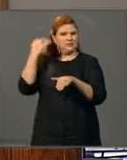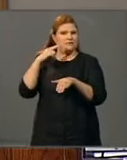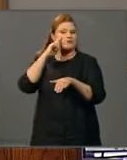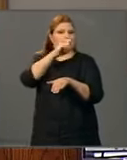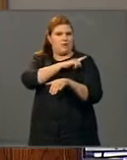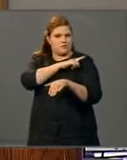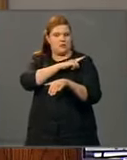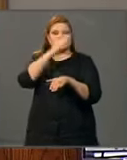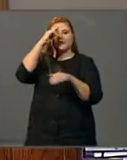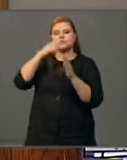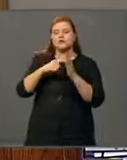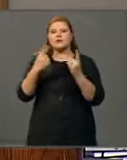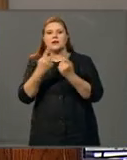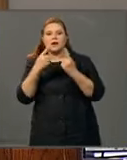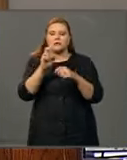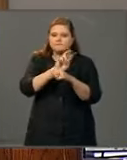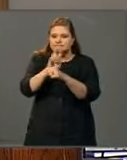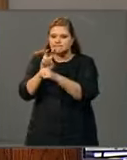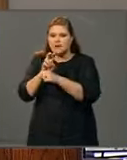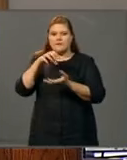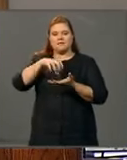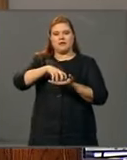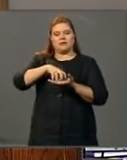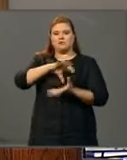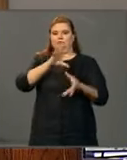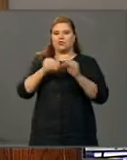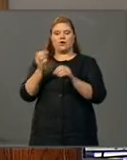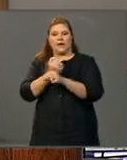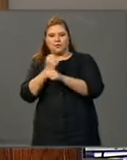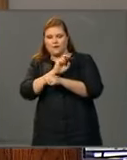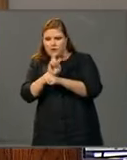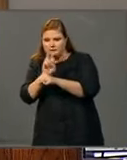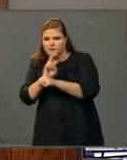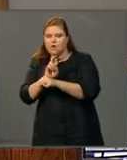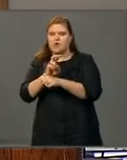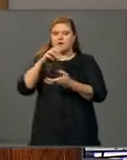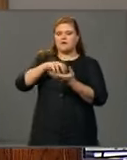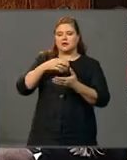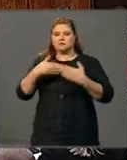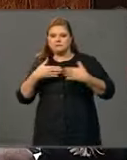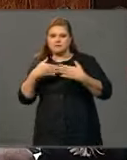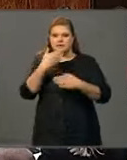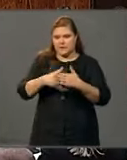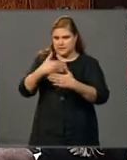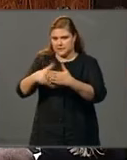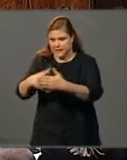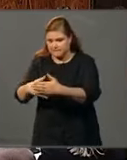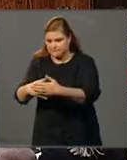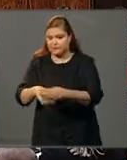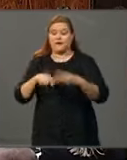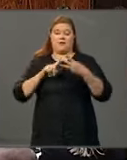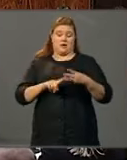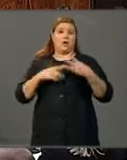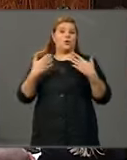tilannekuvaa, valvoa valtion kokonaisetua ja valmistella valtion toimenpiteitä. Kolme, nyt